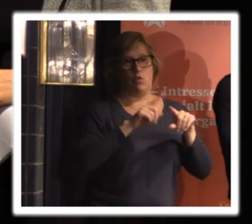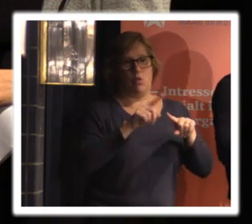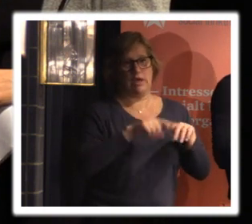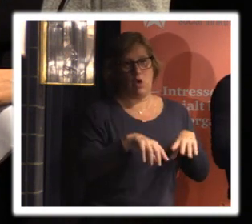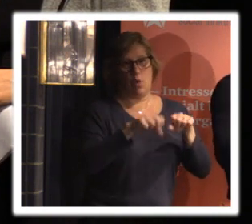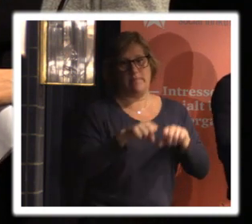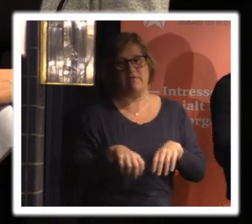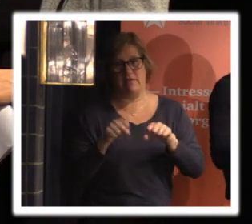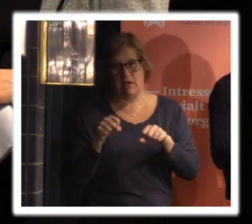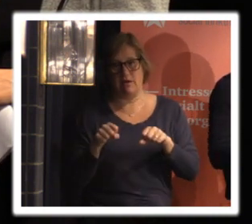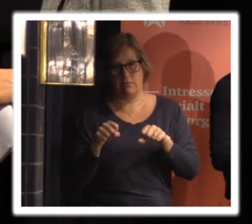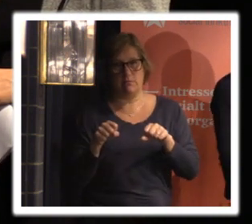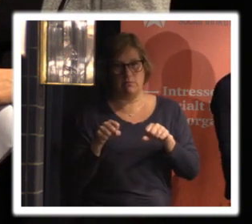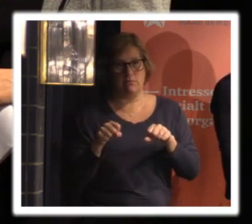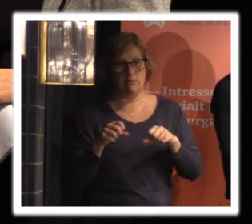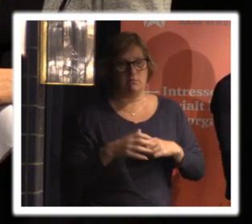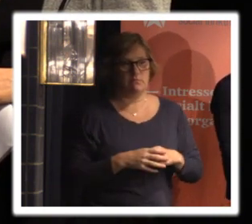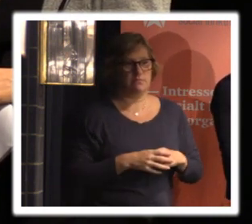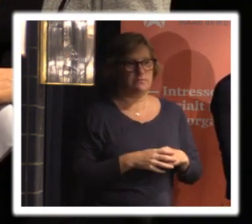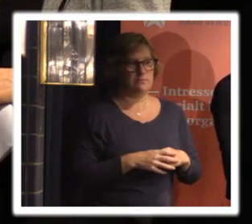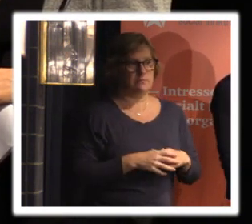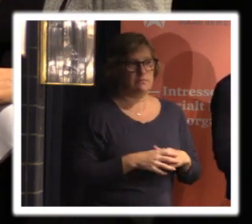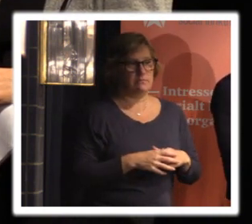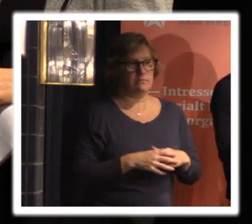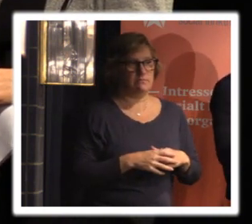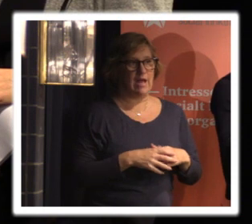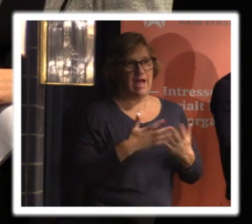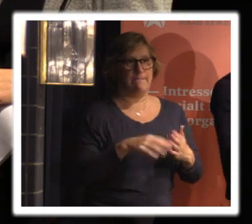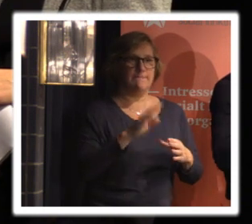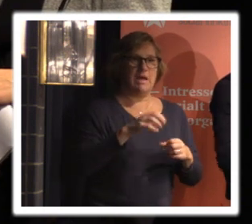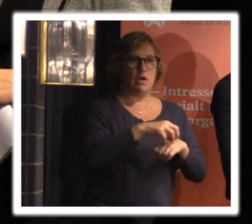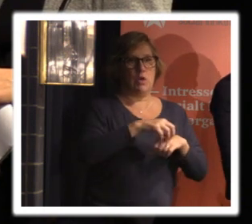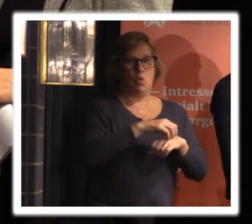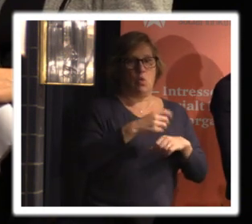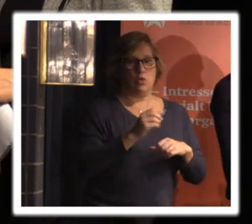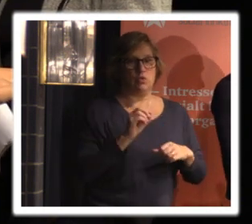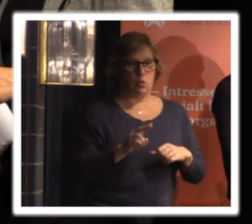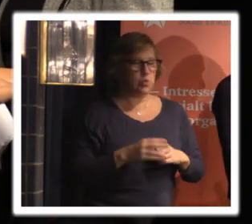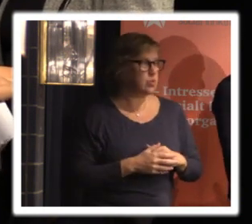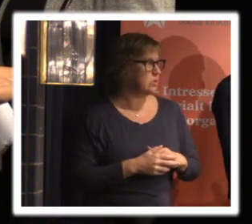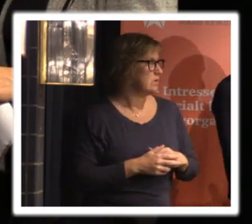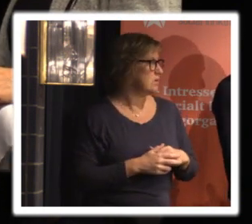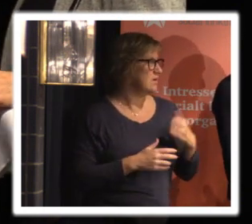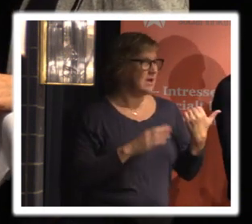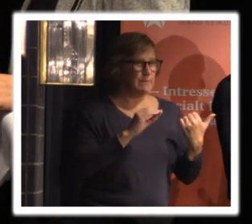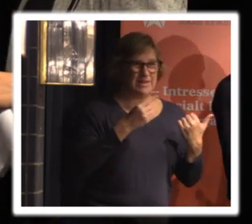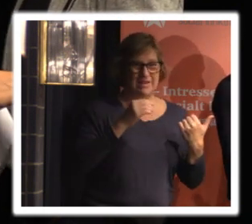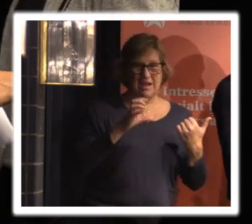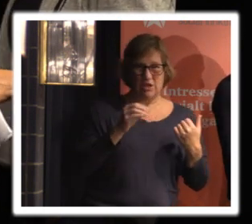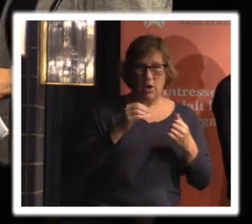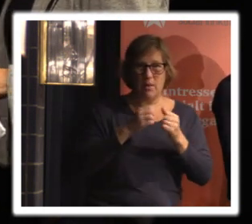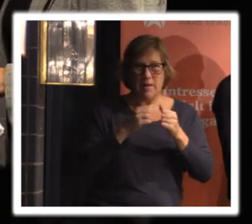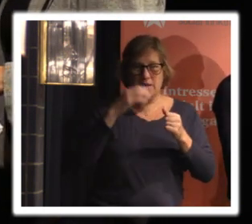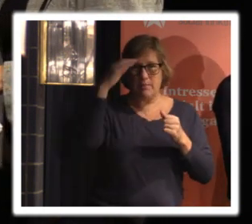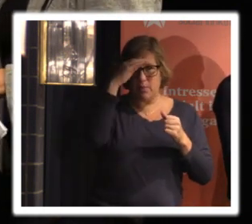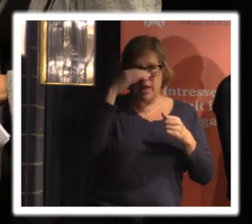i samtliga fall utan ja det är den här gråzonen i andra för problemet blir ju att